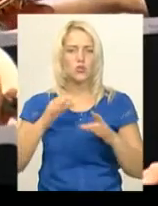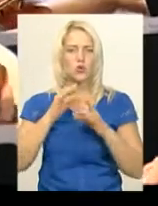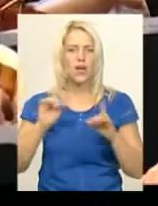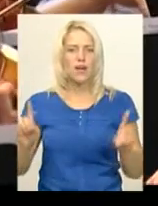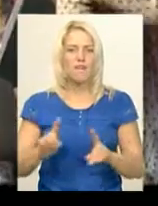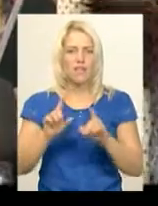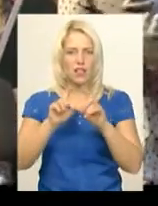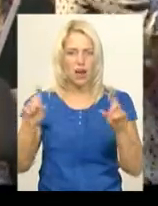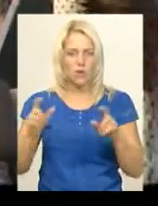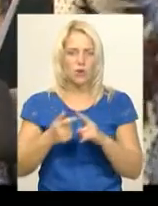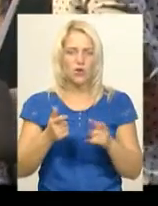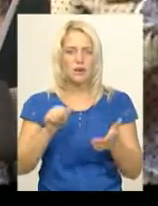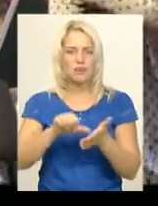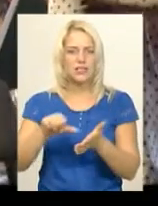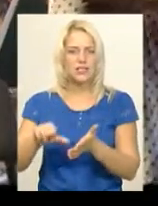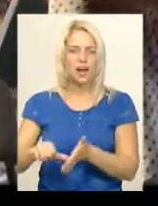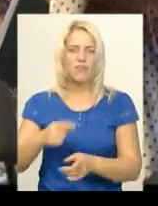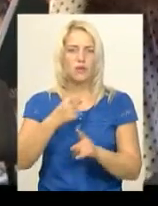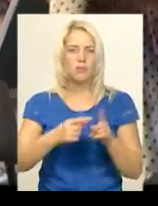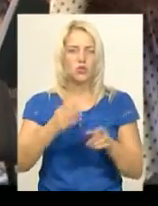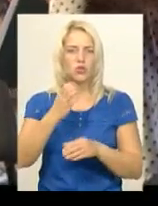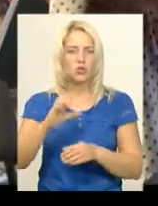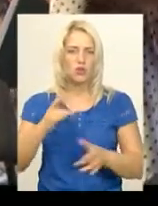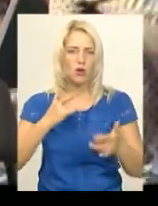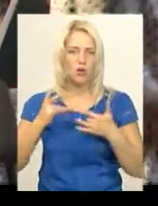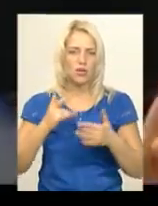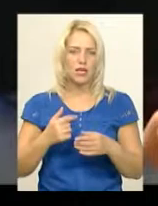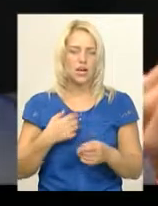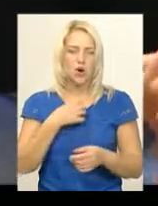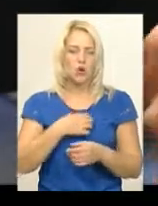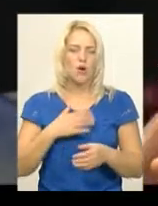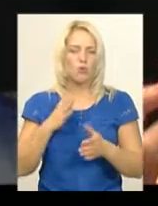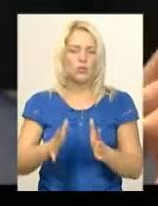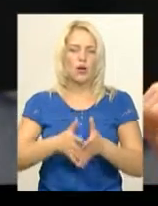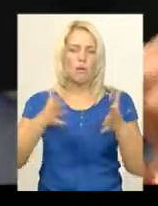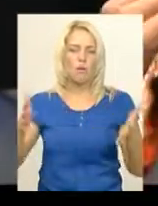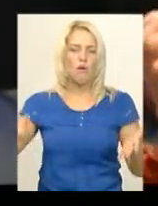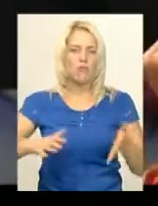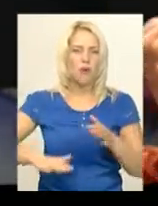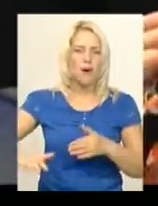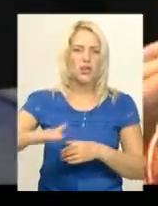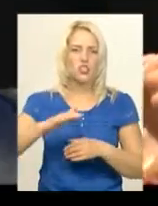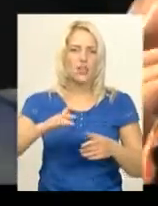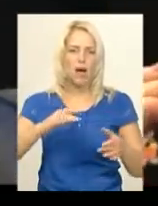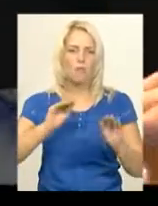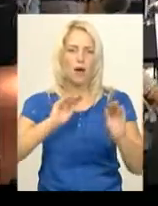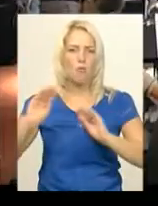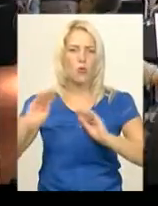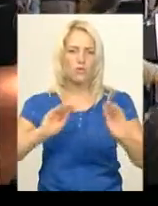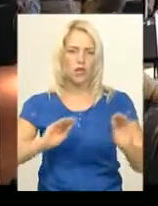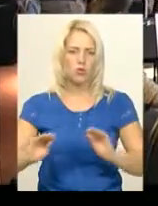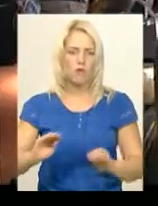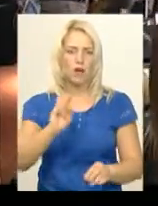Малик, представлять більше півсотні концертів. За його словами, ключовим стане повномасштабна постановка опери Костянтина Данькевича «Богдан